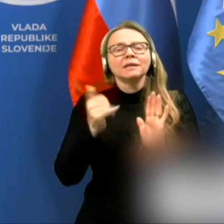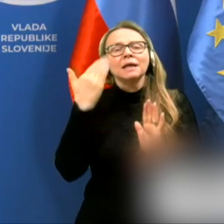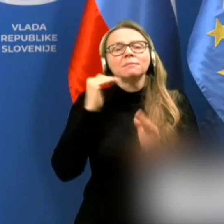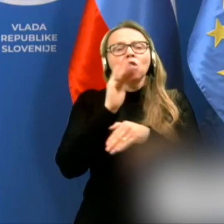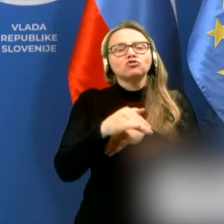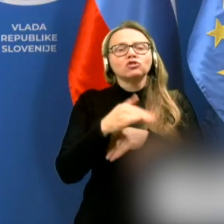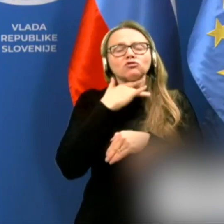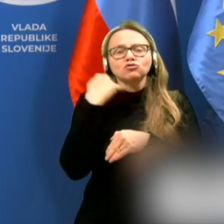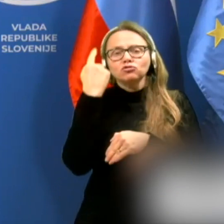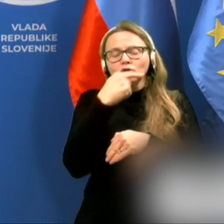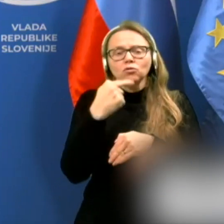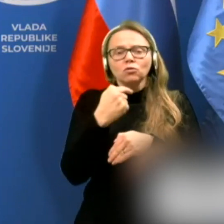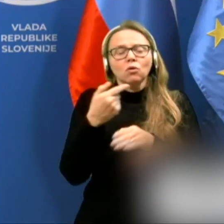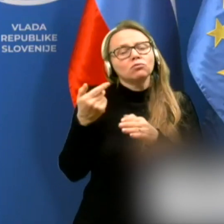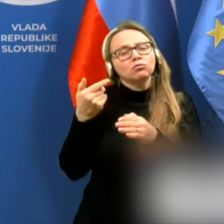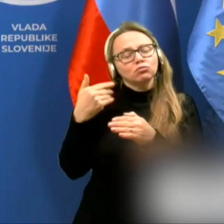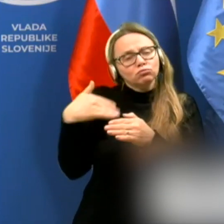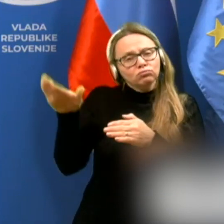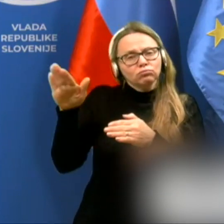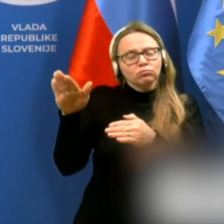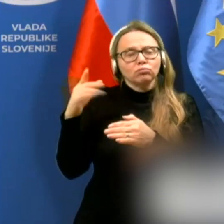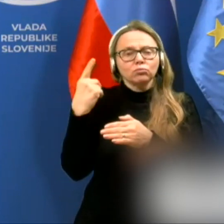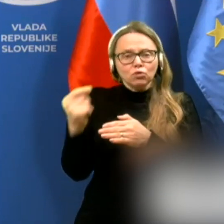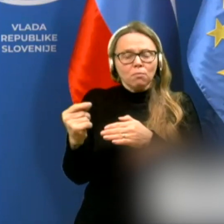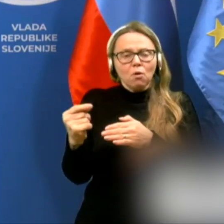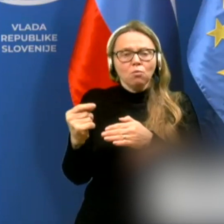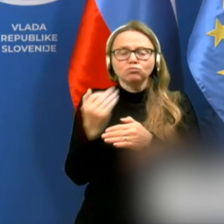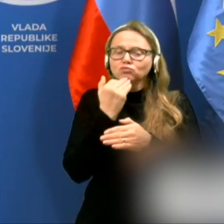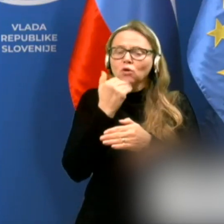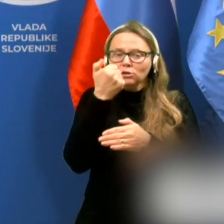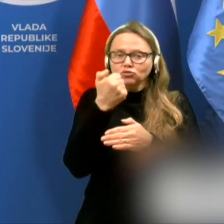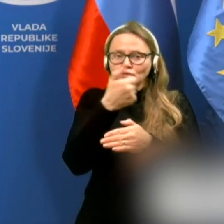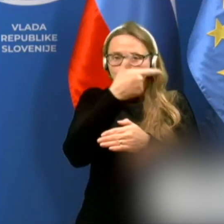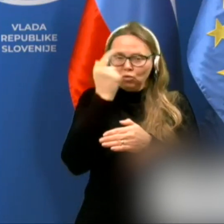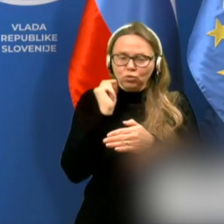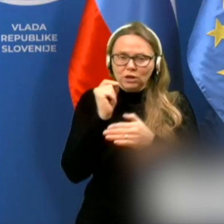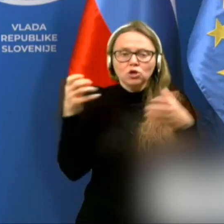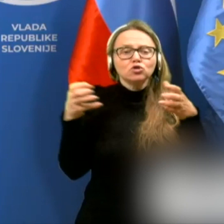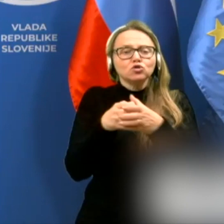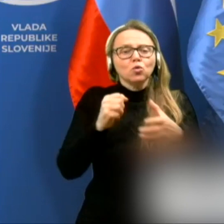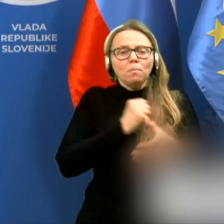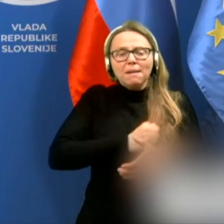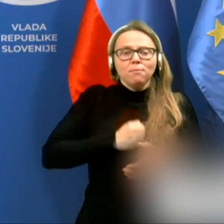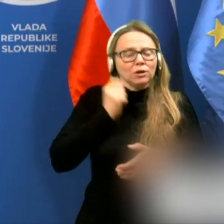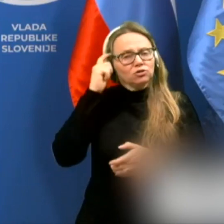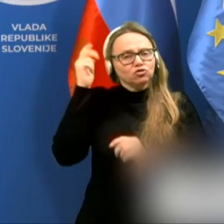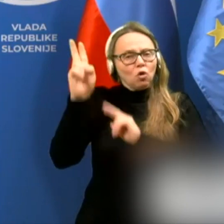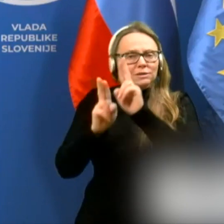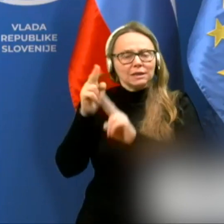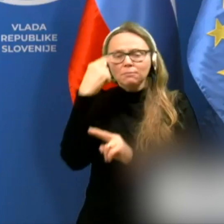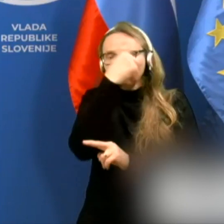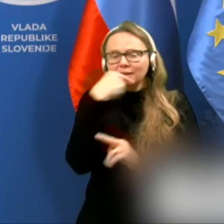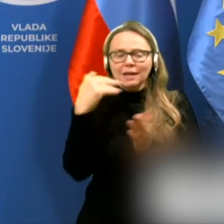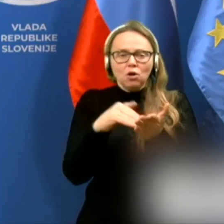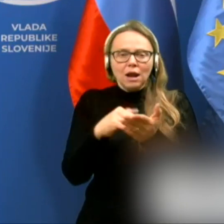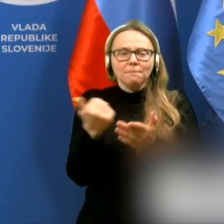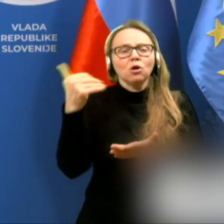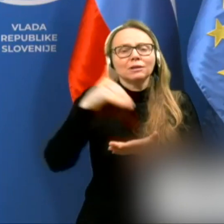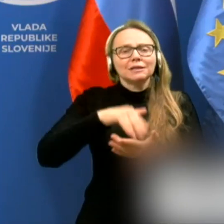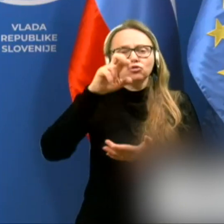je bilo čez vikend odpusta skoraj 100 ljudi. Skupaj je sicer bolniško oskrbov nedelje opotrebovalo